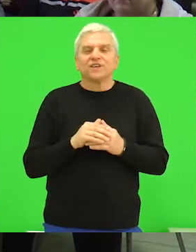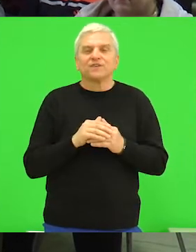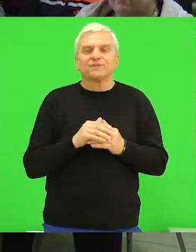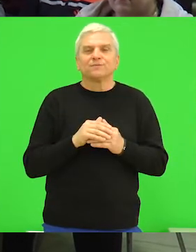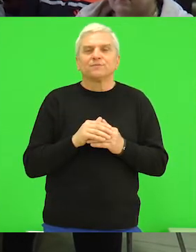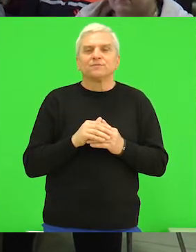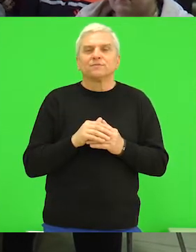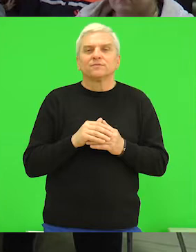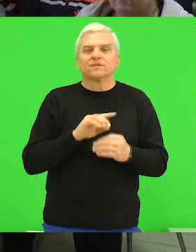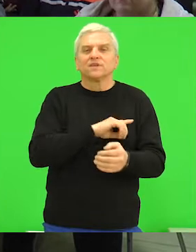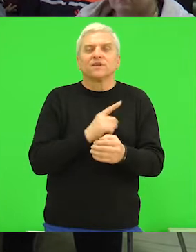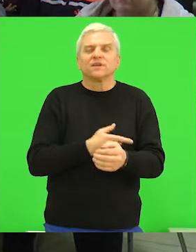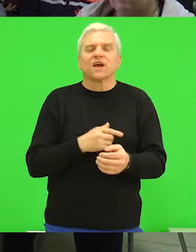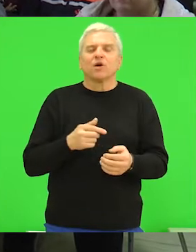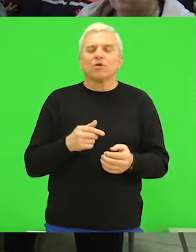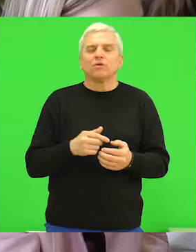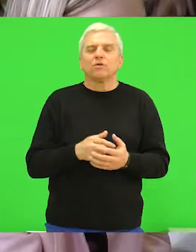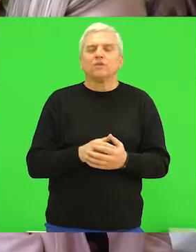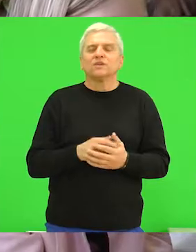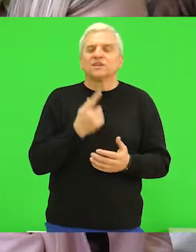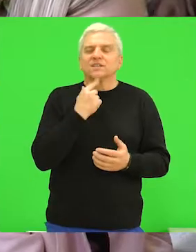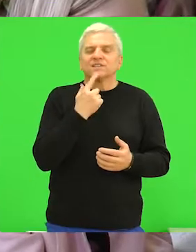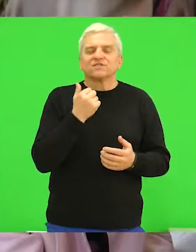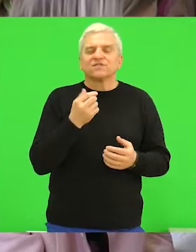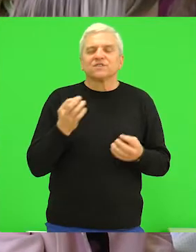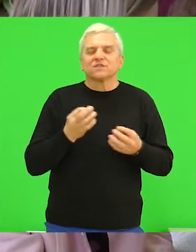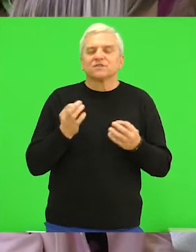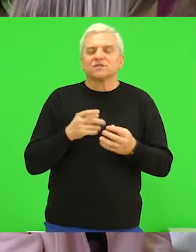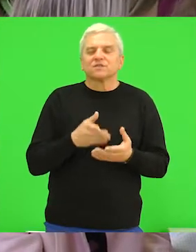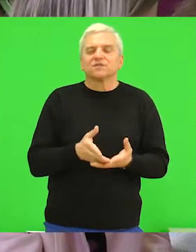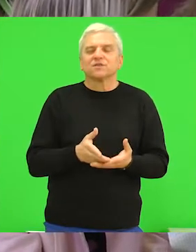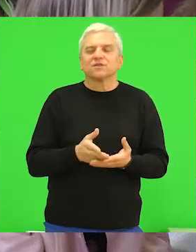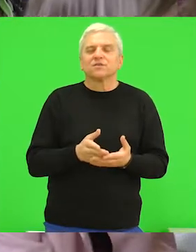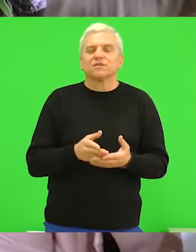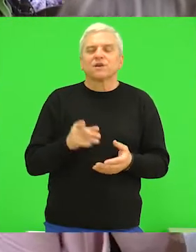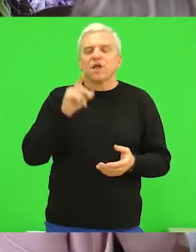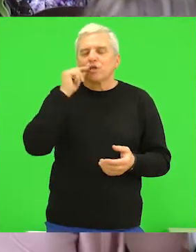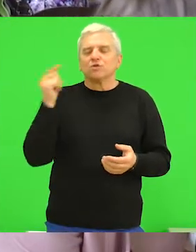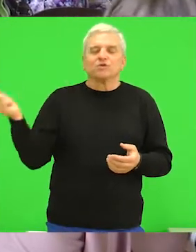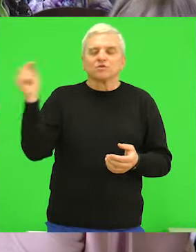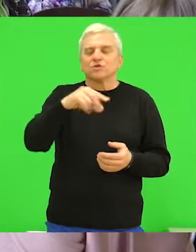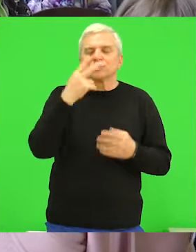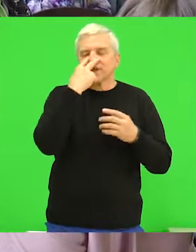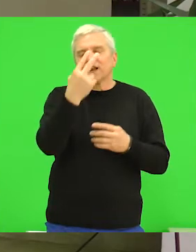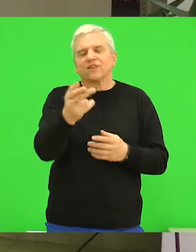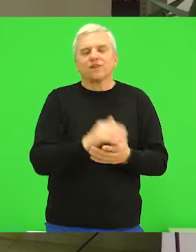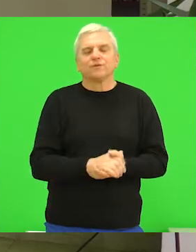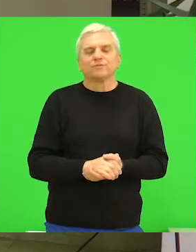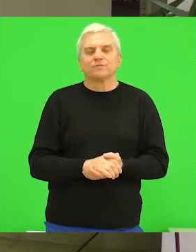jako mi se sviđa to što je narod odgovorio na to.